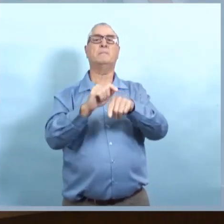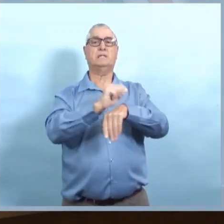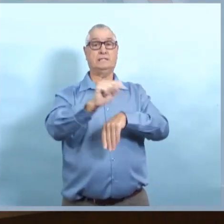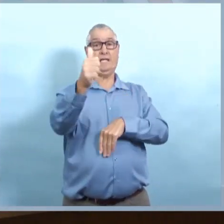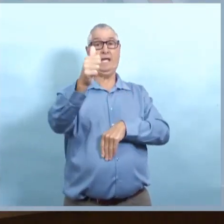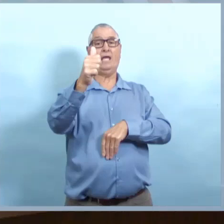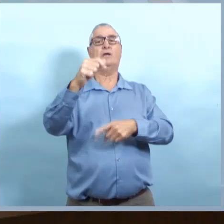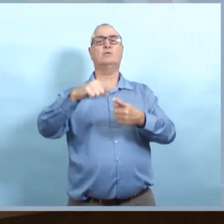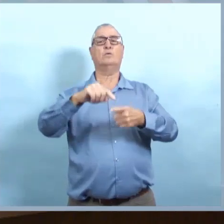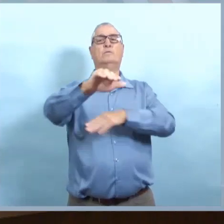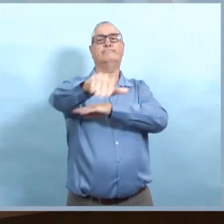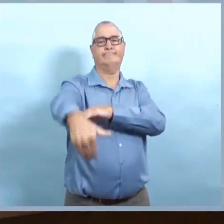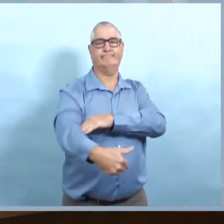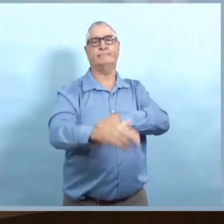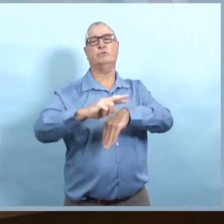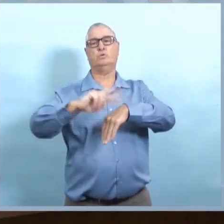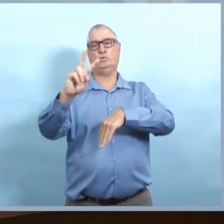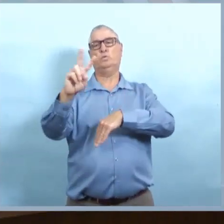ont à l'extérieur de leur ménage.